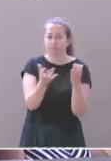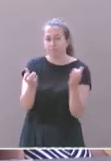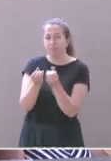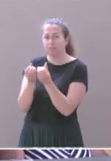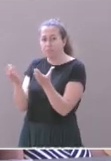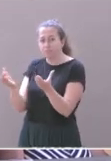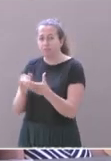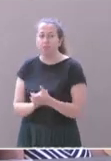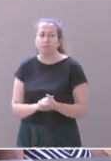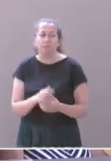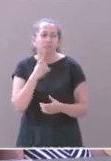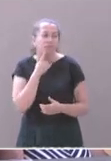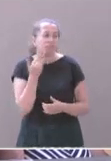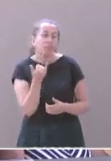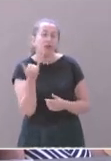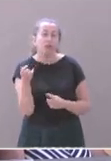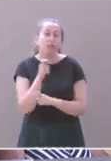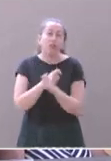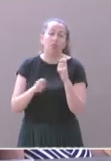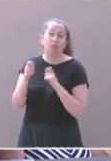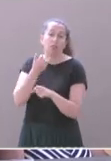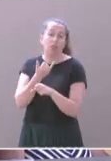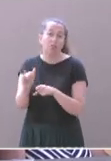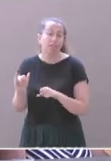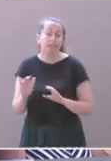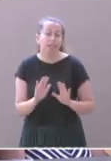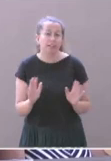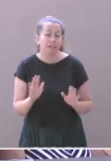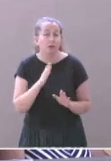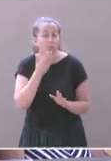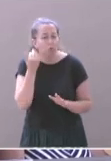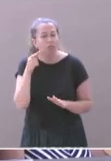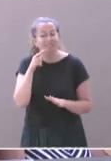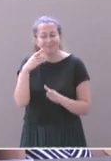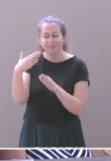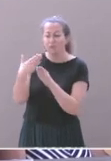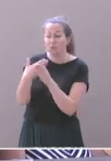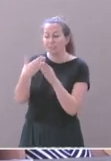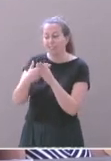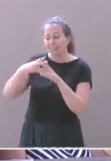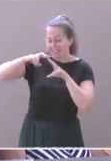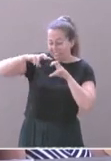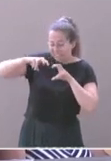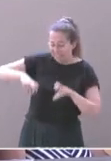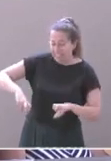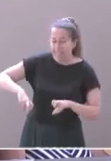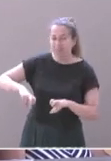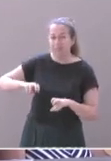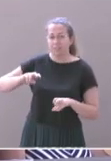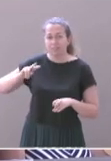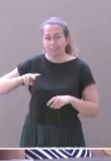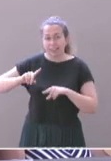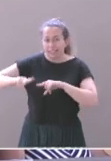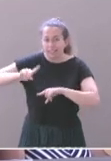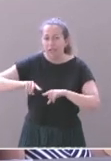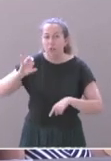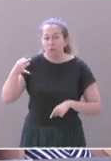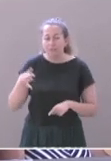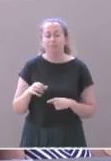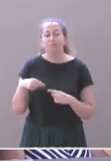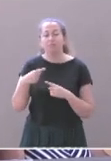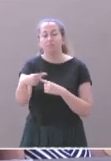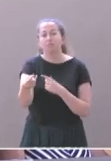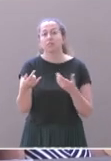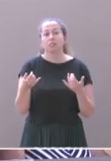lieu à des discussions inutiles et je vous invite à étudier le dossier de près et nous organiserons toutes les réunions publiques